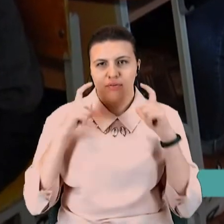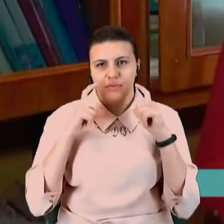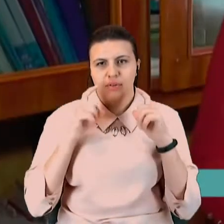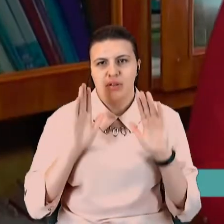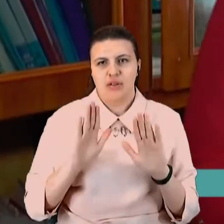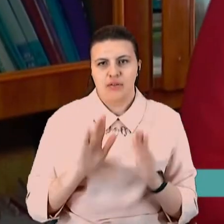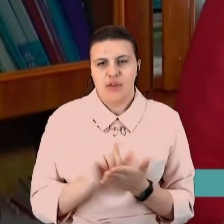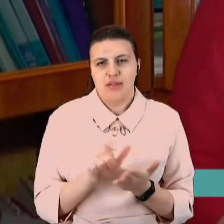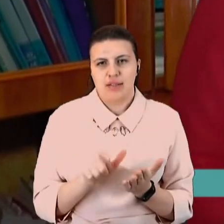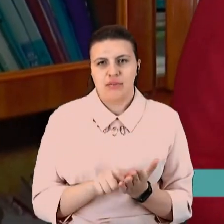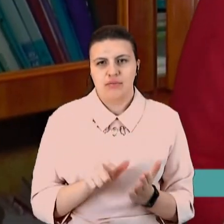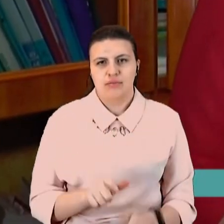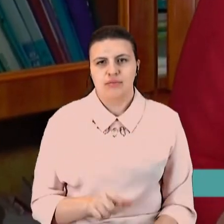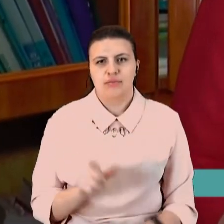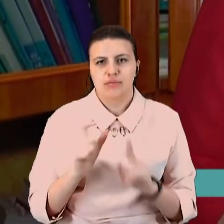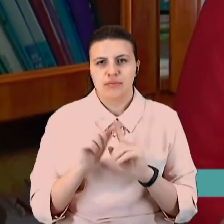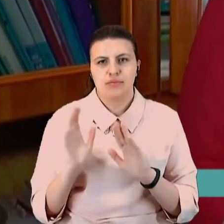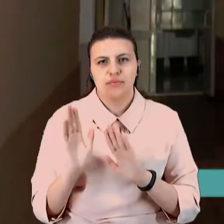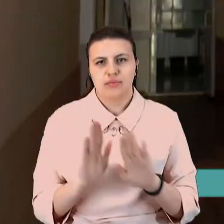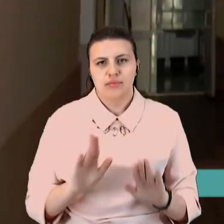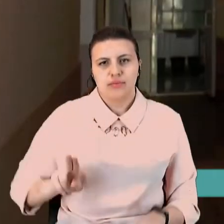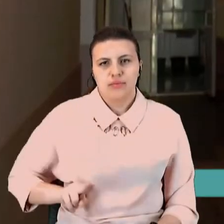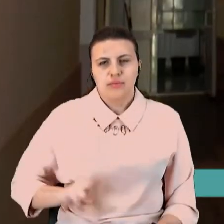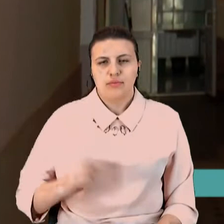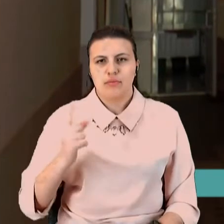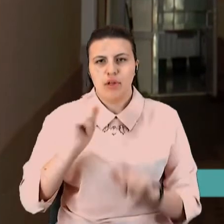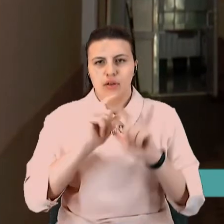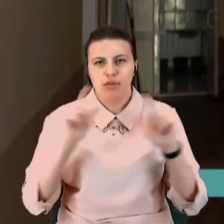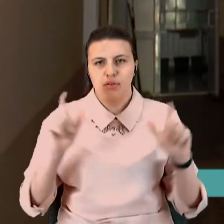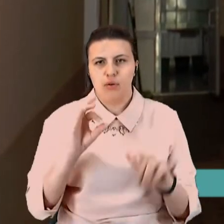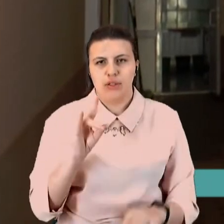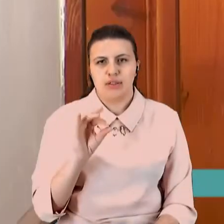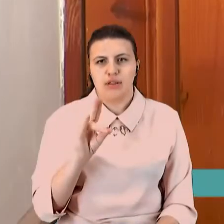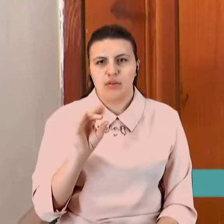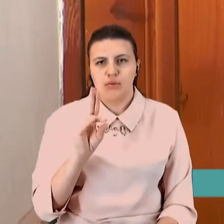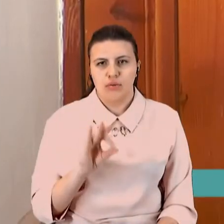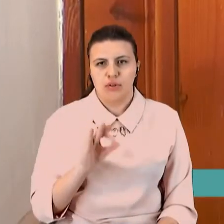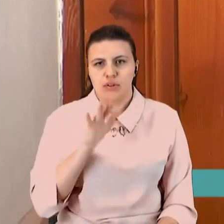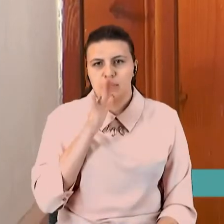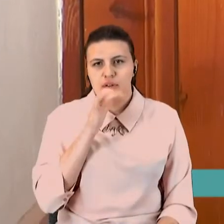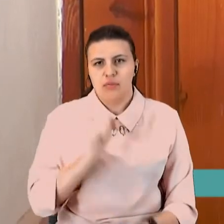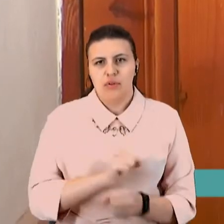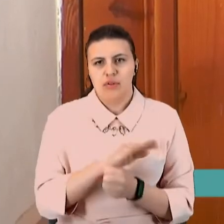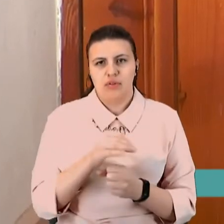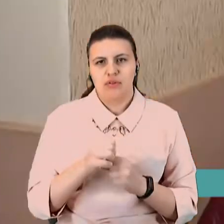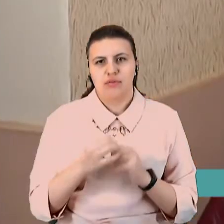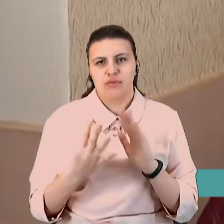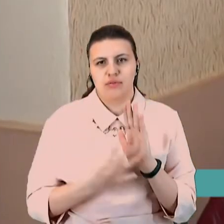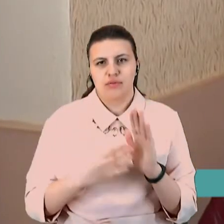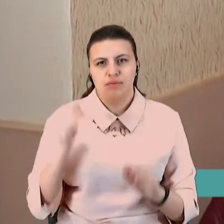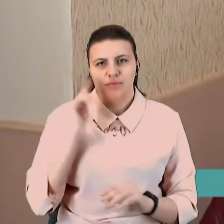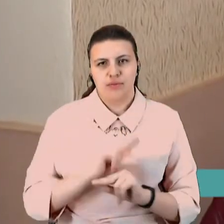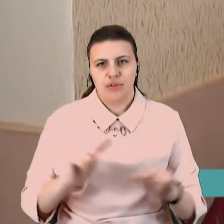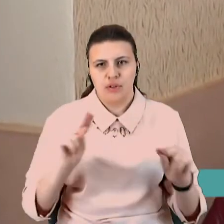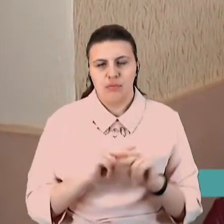класі. За словами заступниці директорки першої школи Олени Статко, за час пандемії на ковід-19 вчителі першої школи не хворіли,